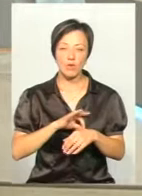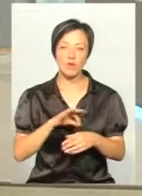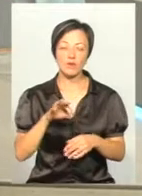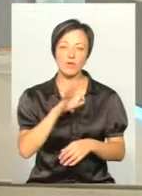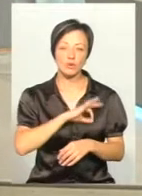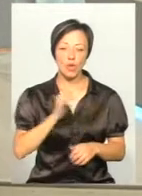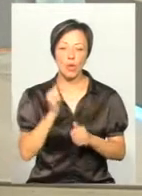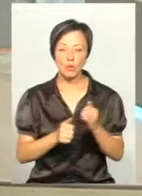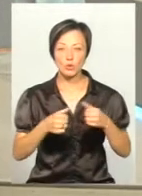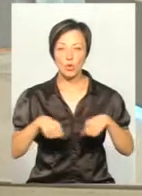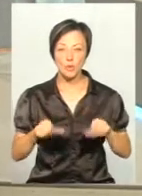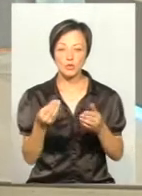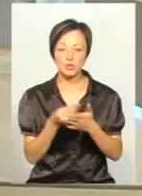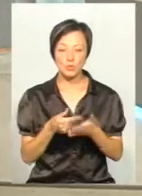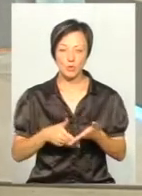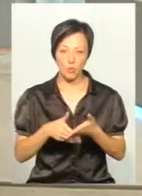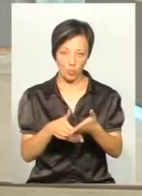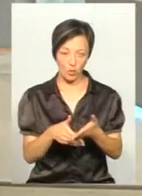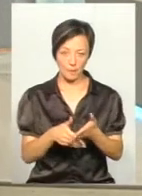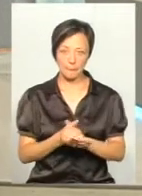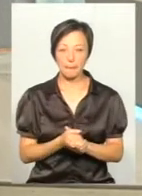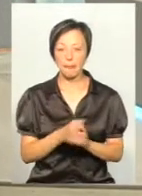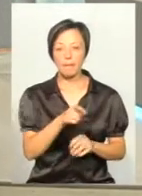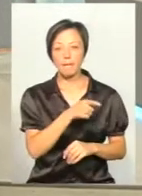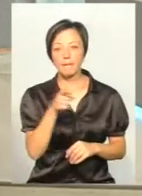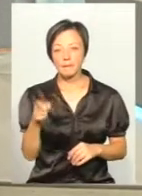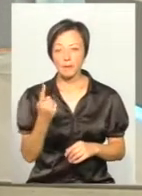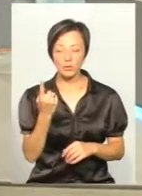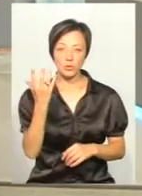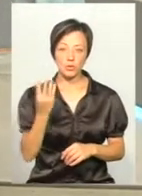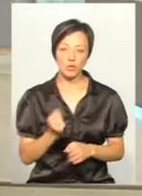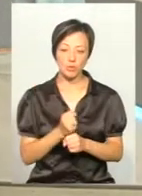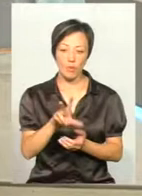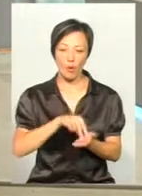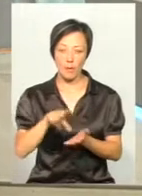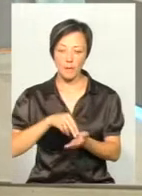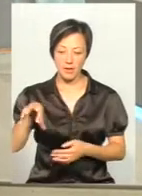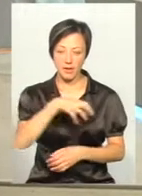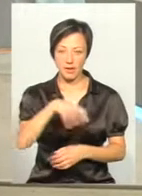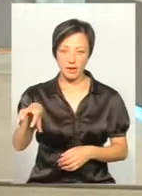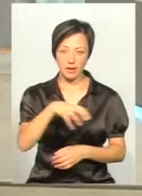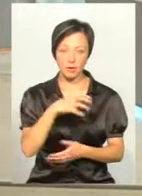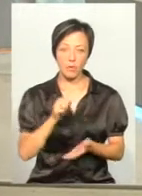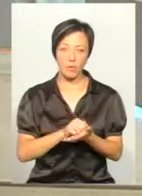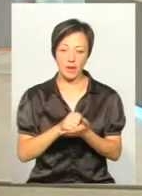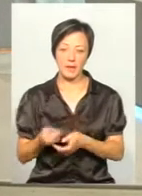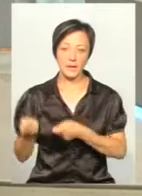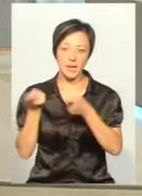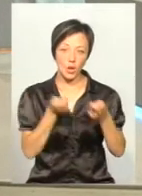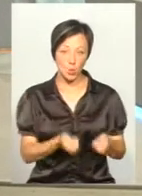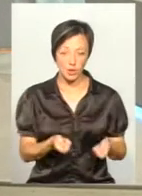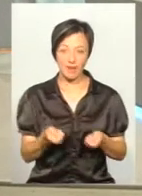кожну комісію якусь певну суму допомоги. Вони напротязі одного дня роблять копії всіх документів, приносять в департамент.